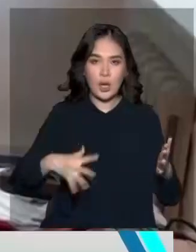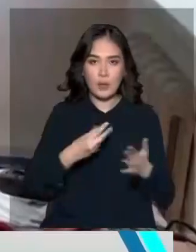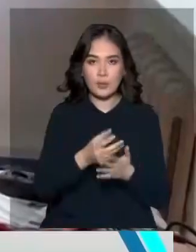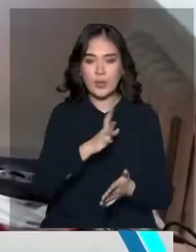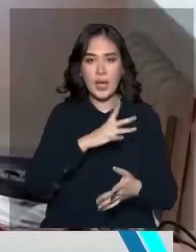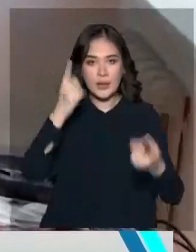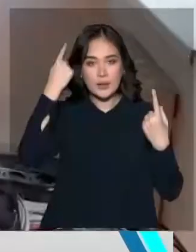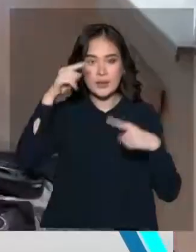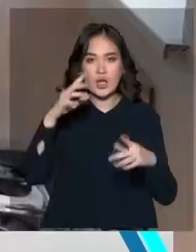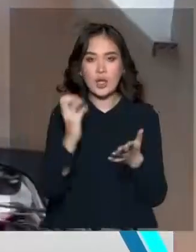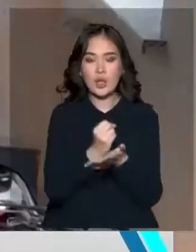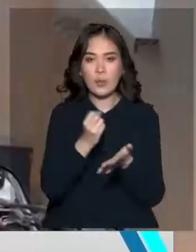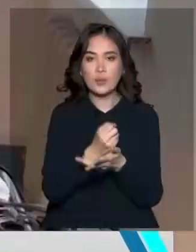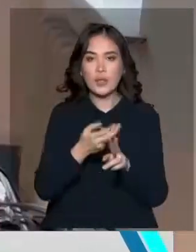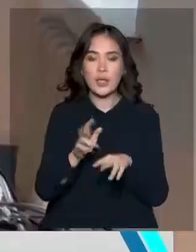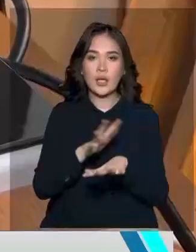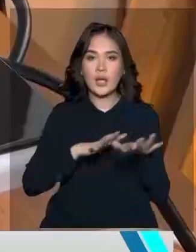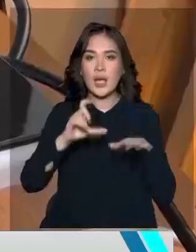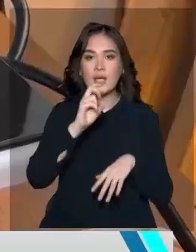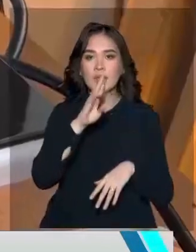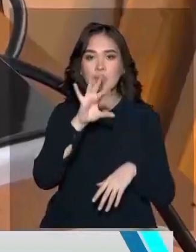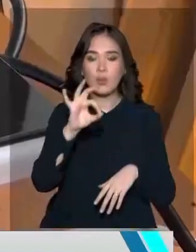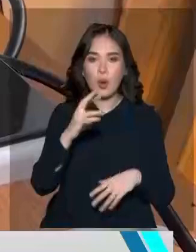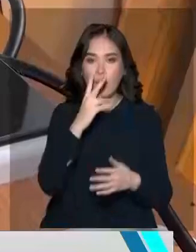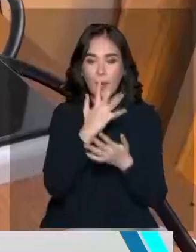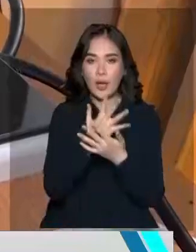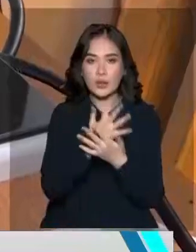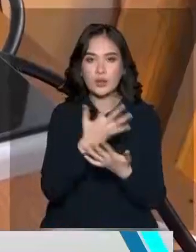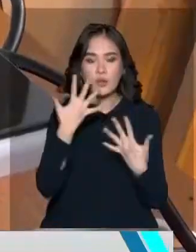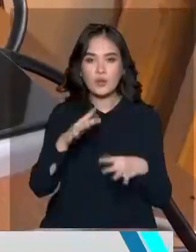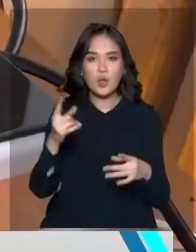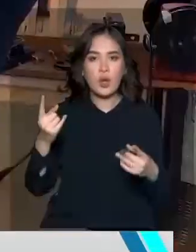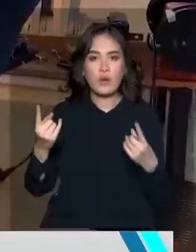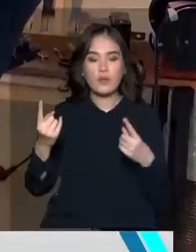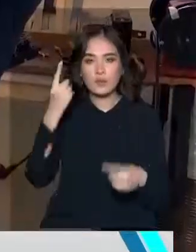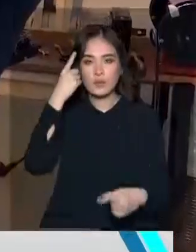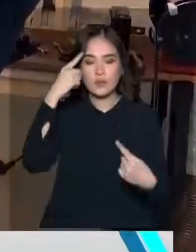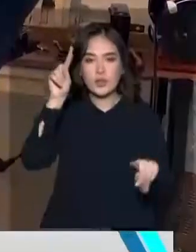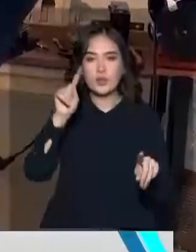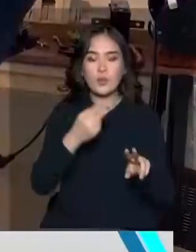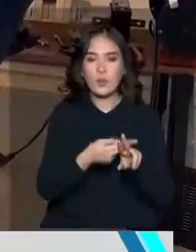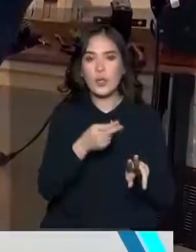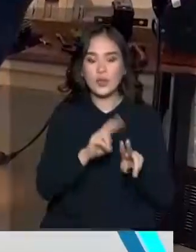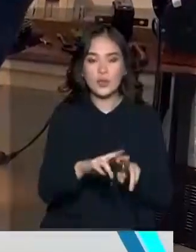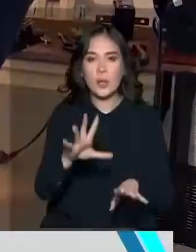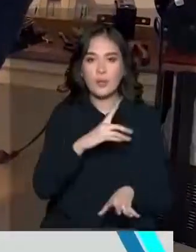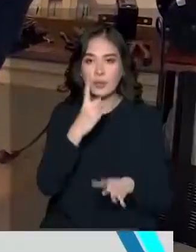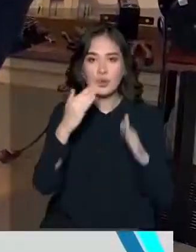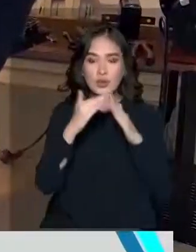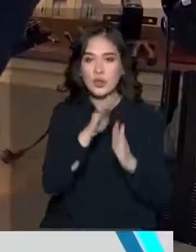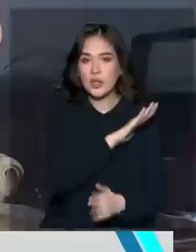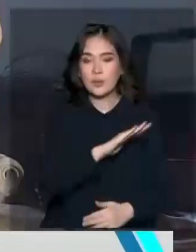Ал идеяны өнер тапқыш елімізде өткен Экспо 2017 көрмесіненге мұқтап қолғалған. Генераторның ғуаты тек бүрійді ғана емес.